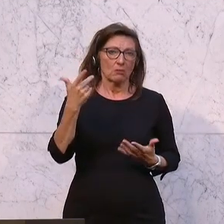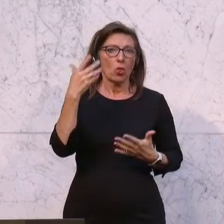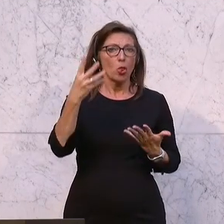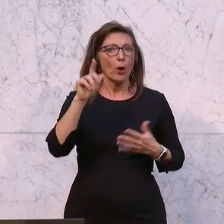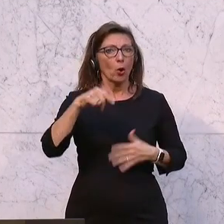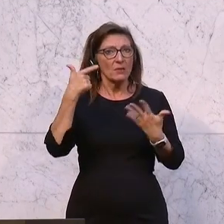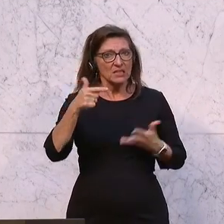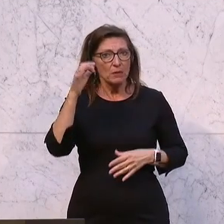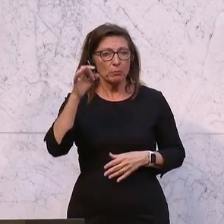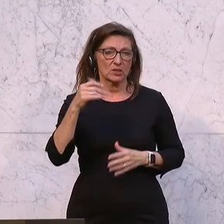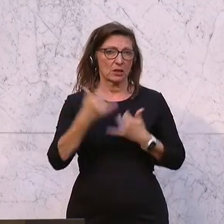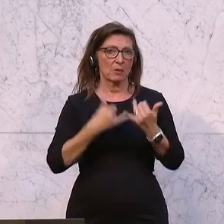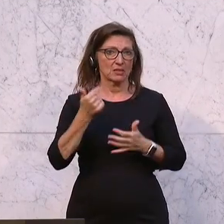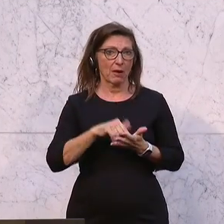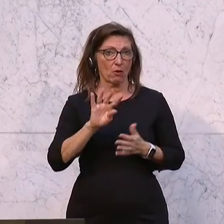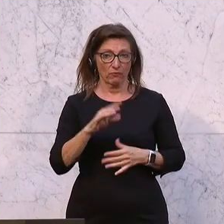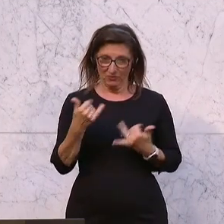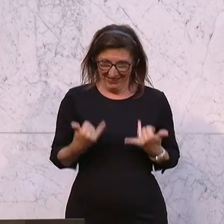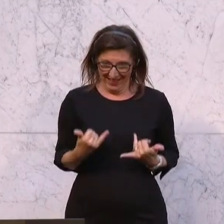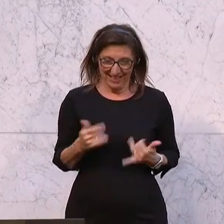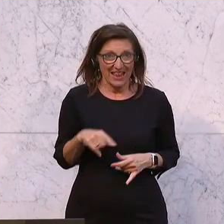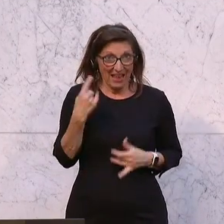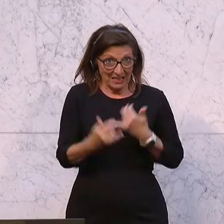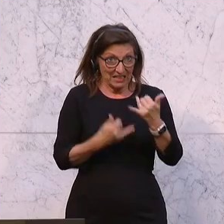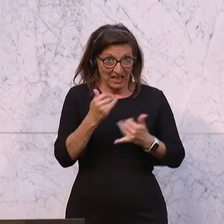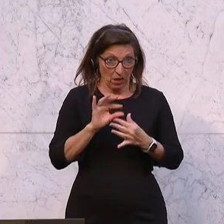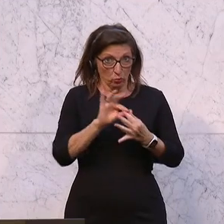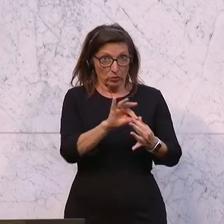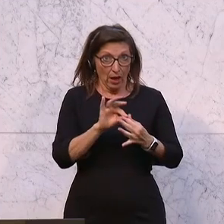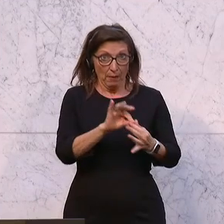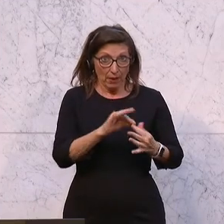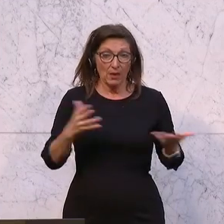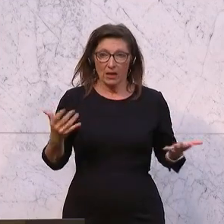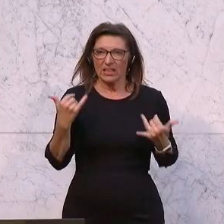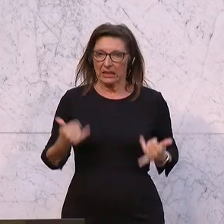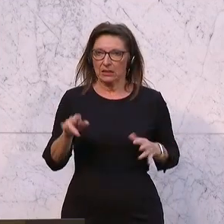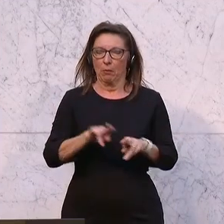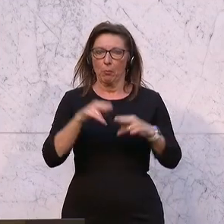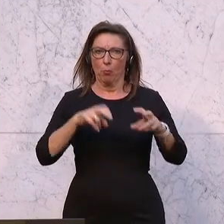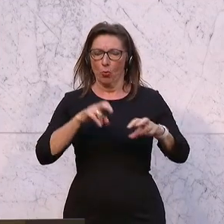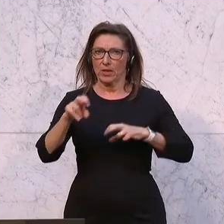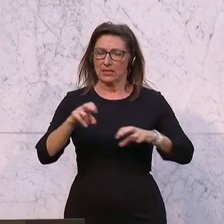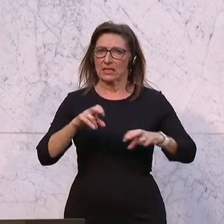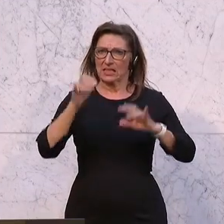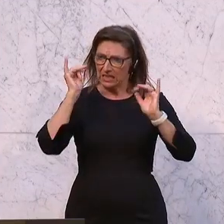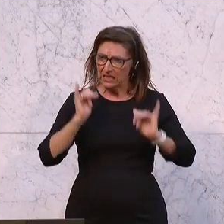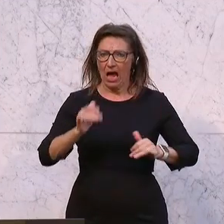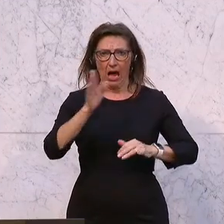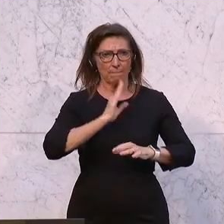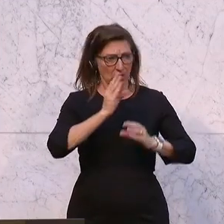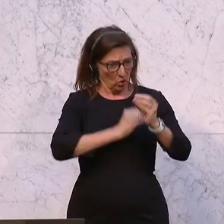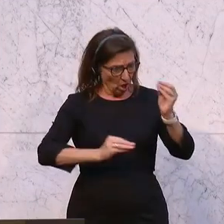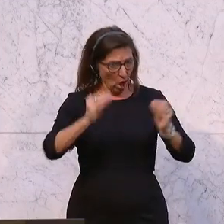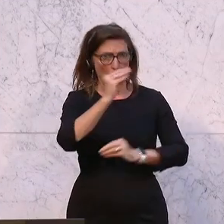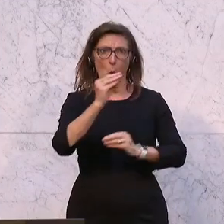Prozent 24 und jetzt liegt vor für das kommende Jahr. Also diese Bundesregierung sichert die Pensionserhöhung